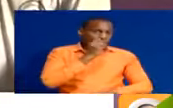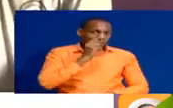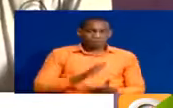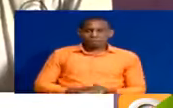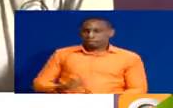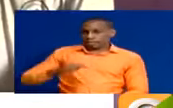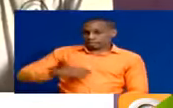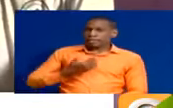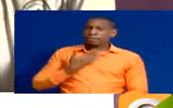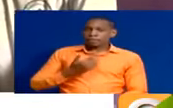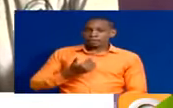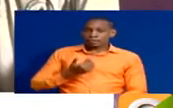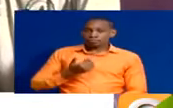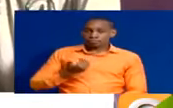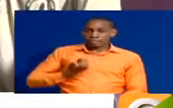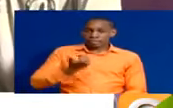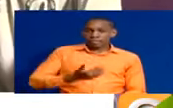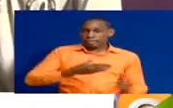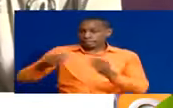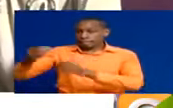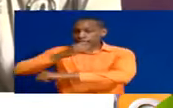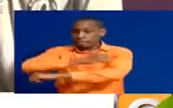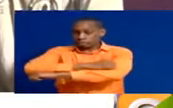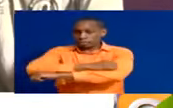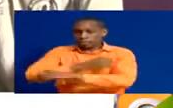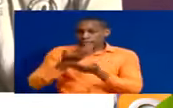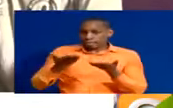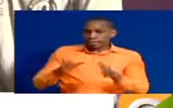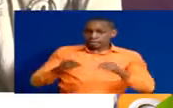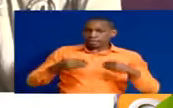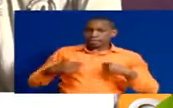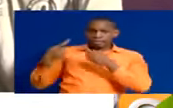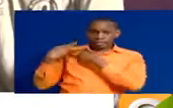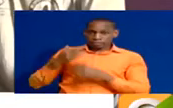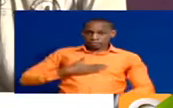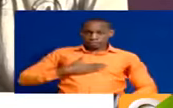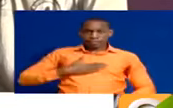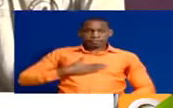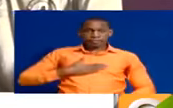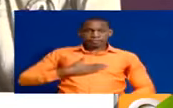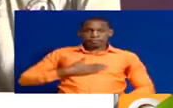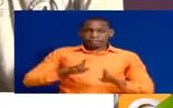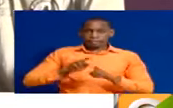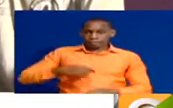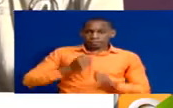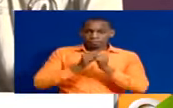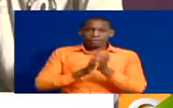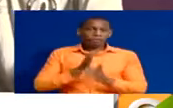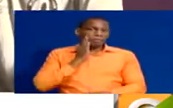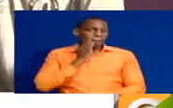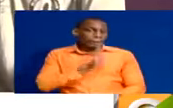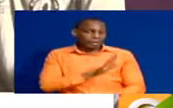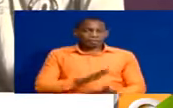mimi nataka uyo mtoto haende sule. Sasa nita chukujukumu yangu, mipia na mama yake,